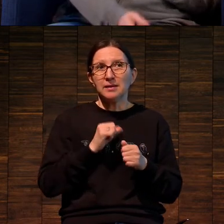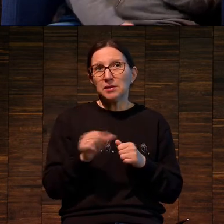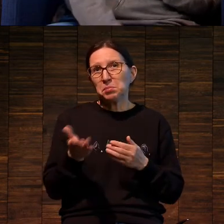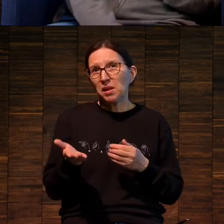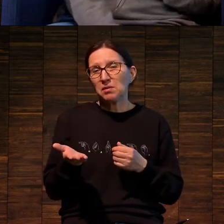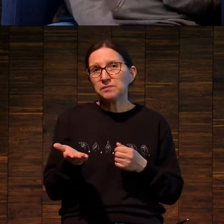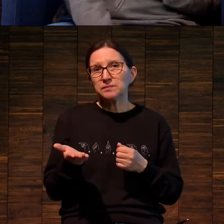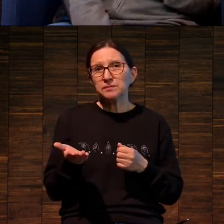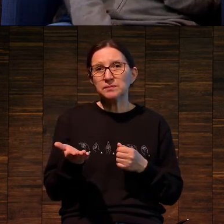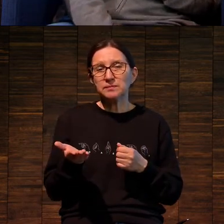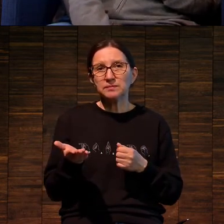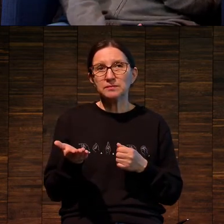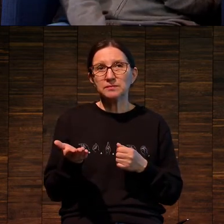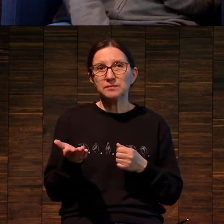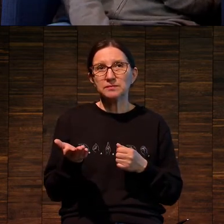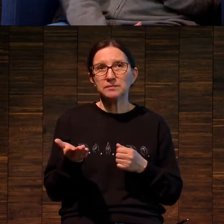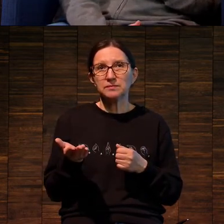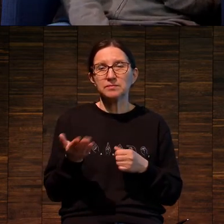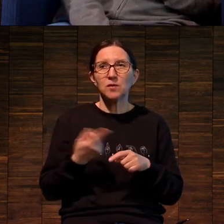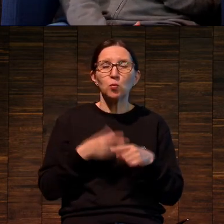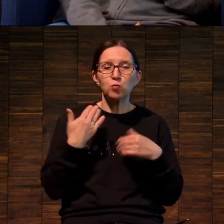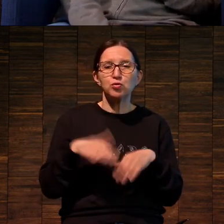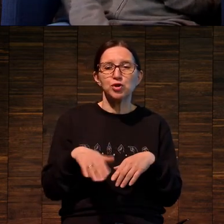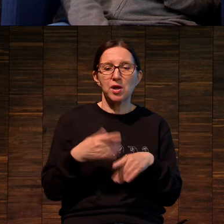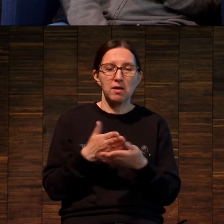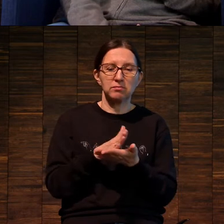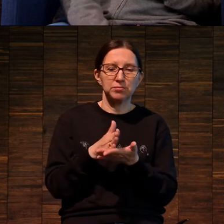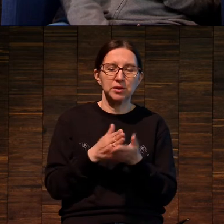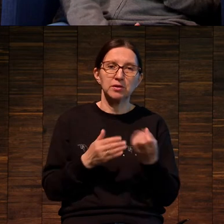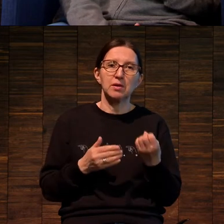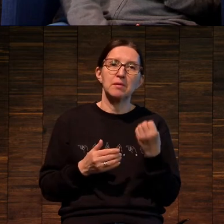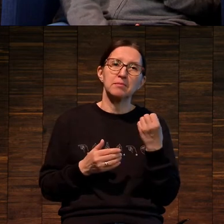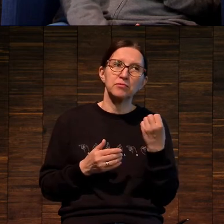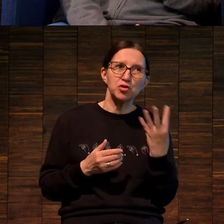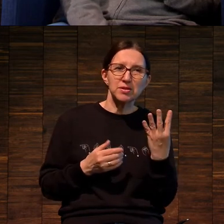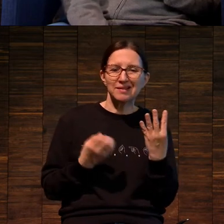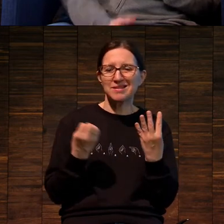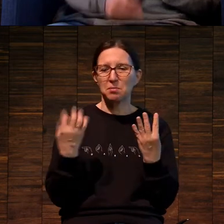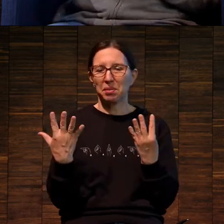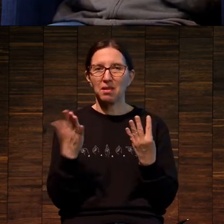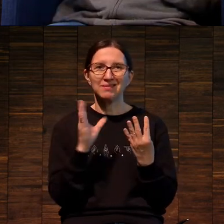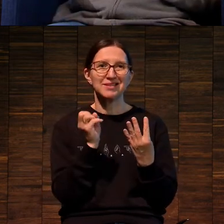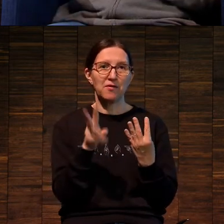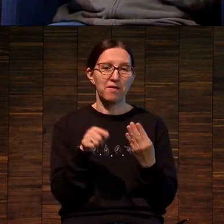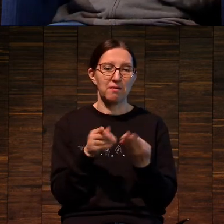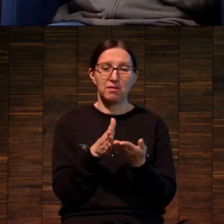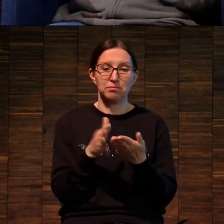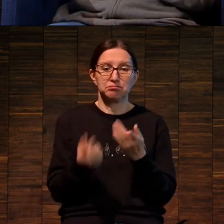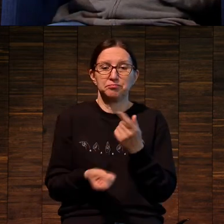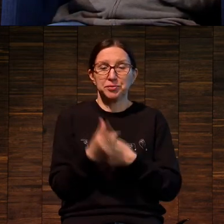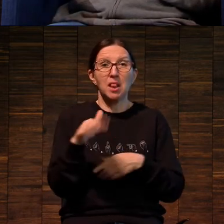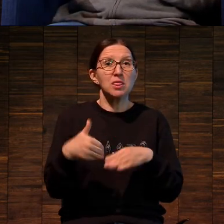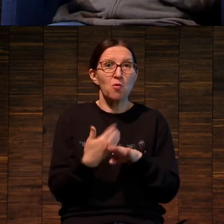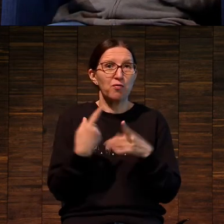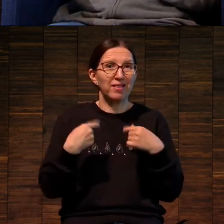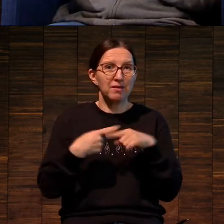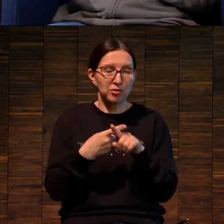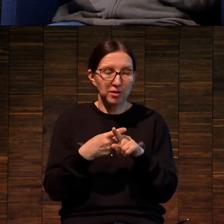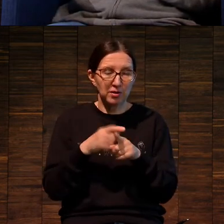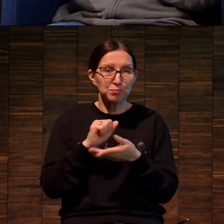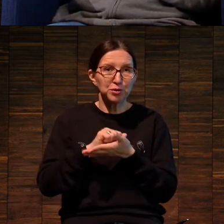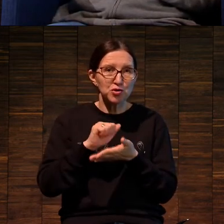на рубеже 14-15 веков и